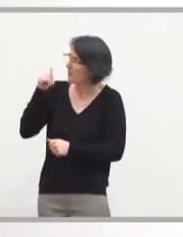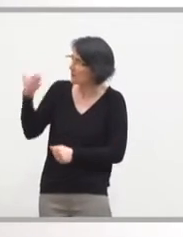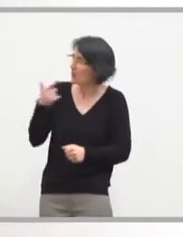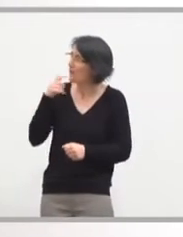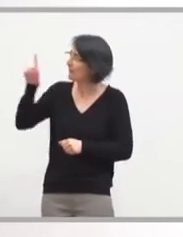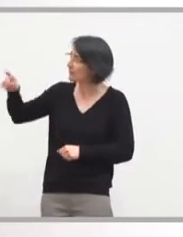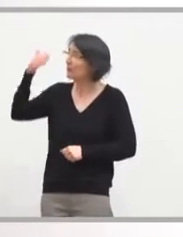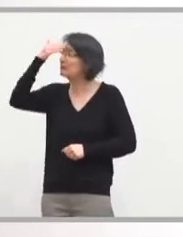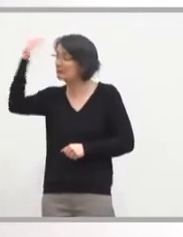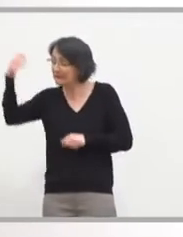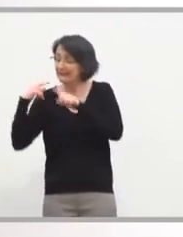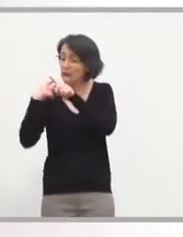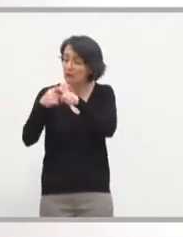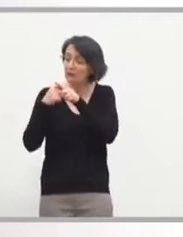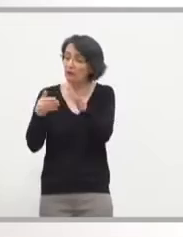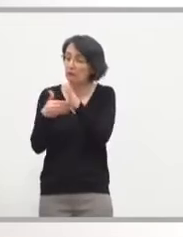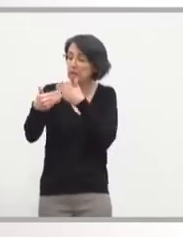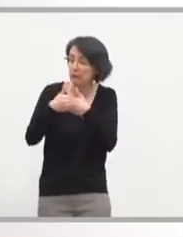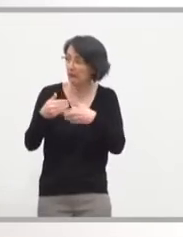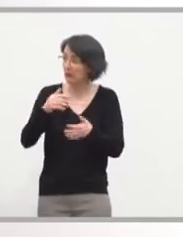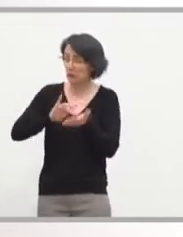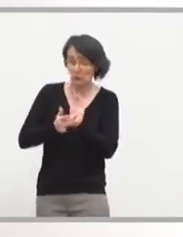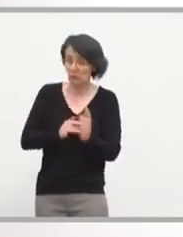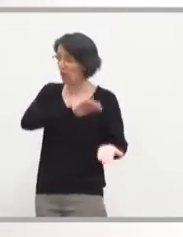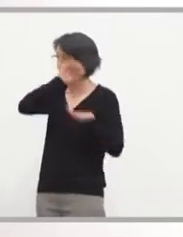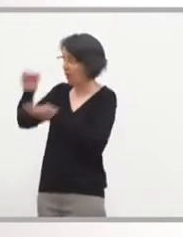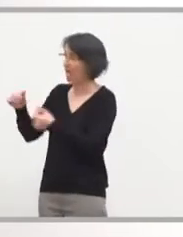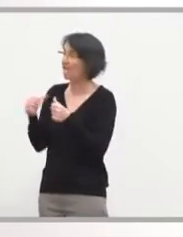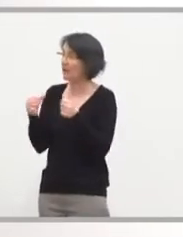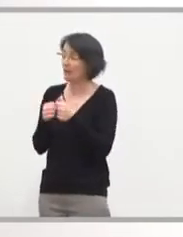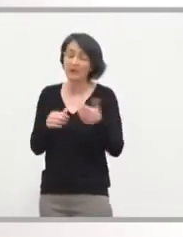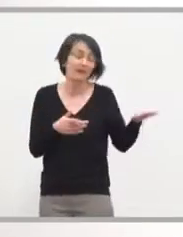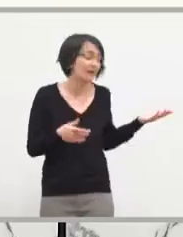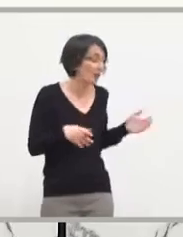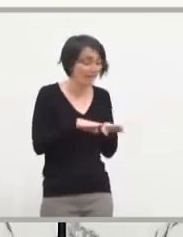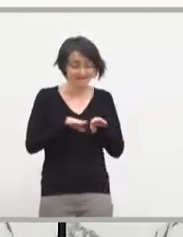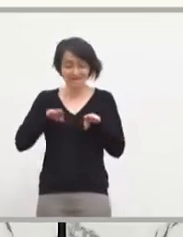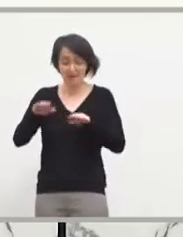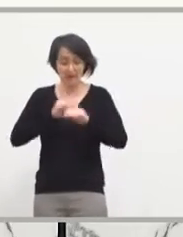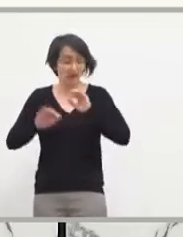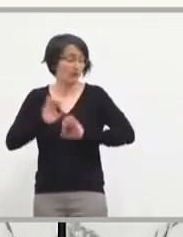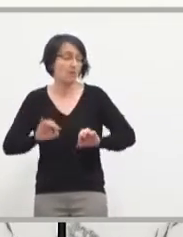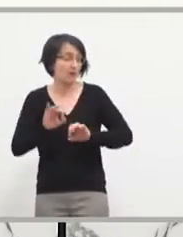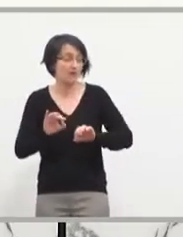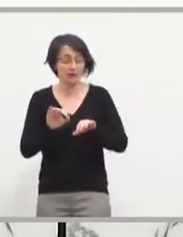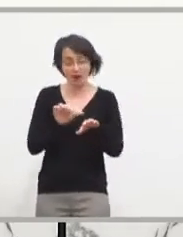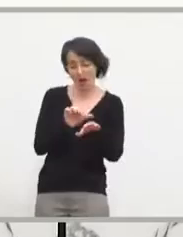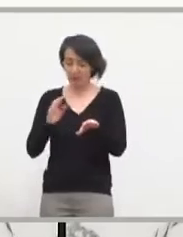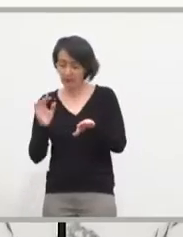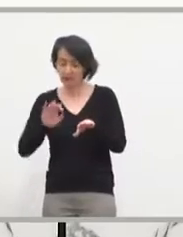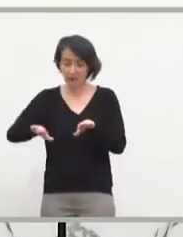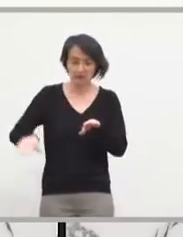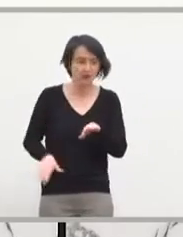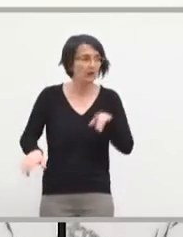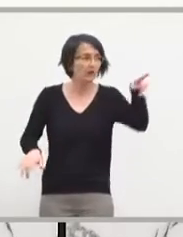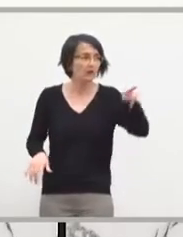plan B au cas où on devrait récupérer... Mais moi, je n que des plans A. Je n que des plans A. Je n'ai pas de plan B. Ne me faites pas croire que vous allez